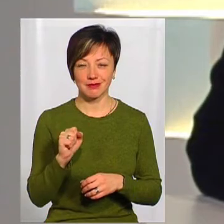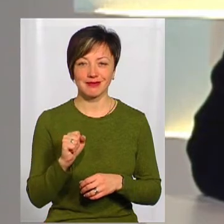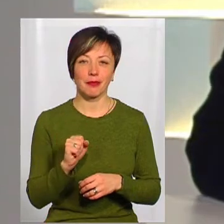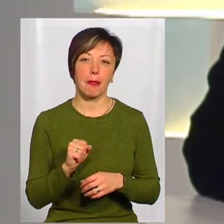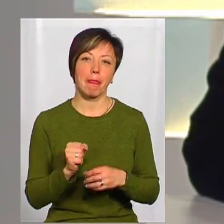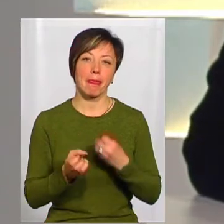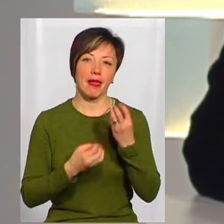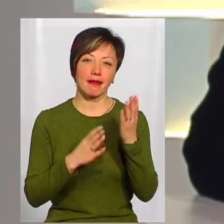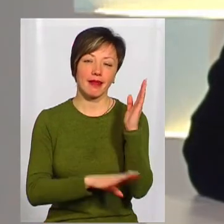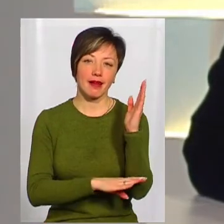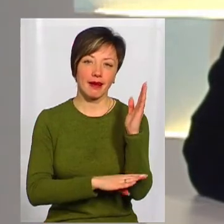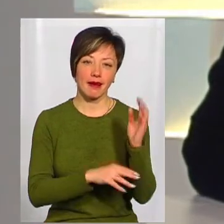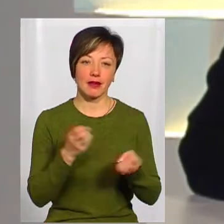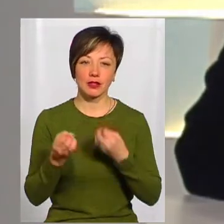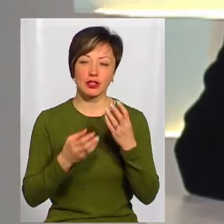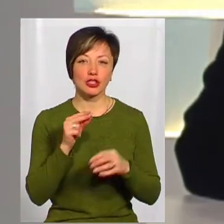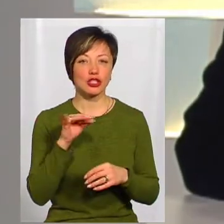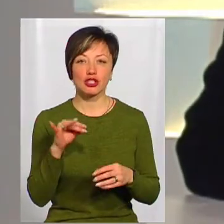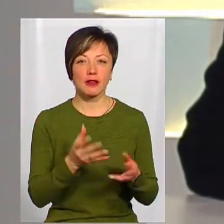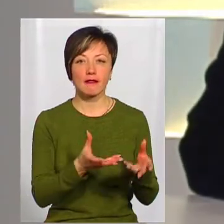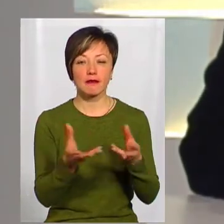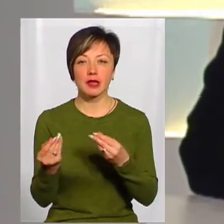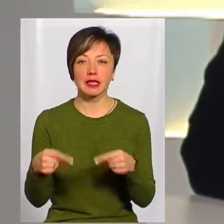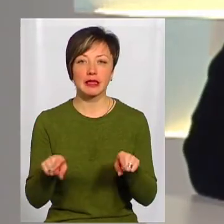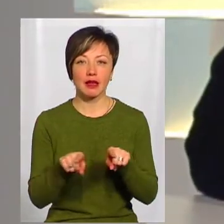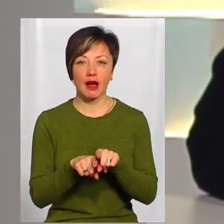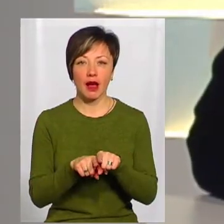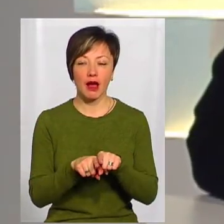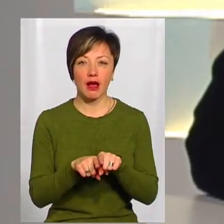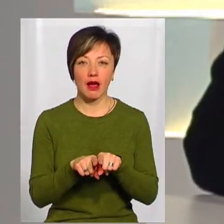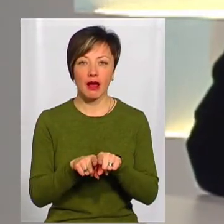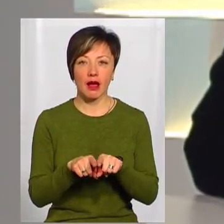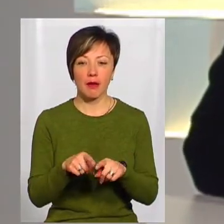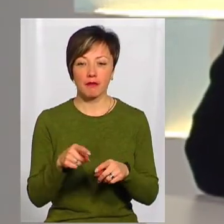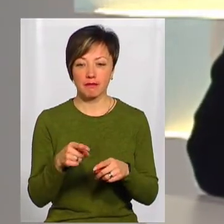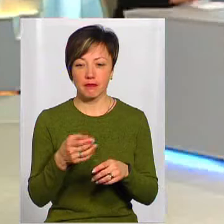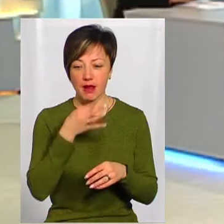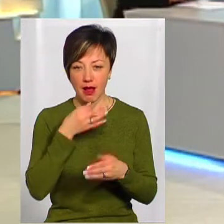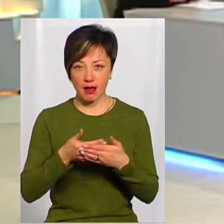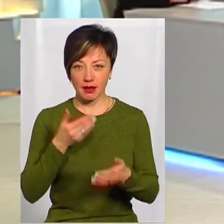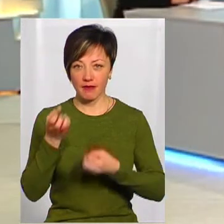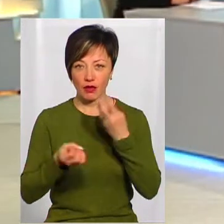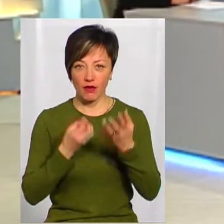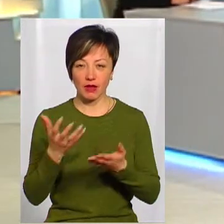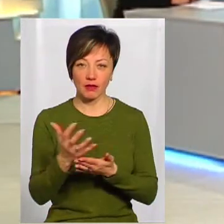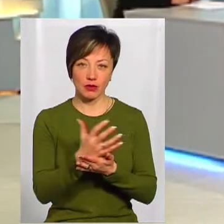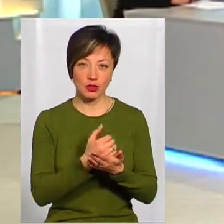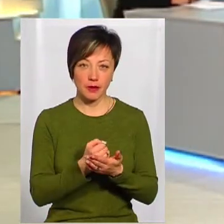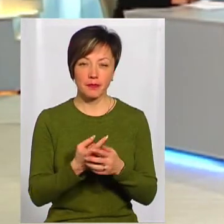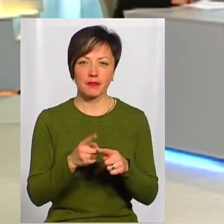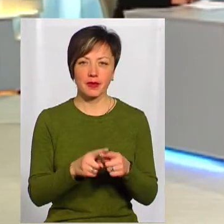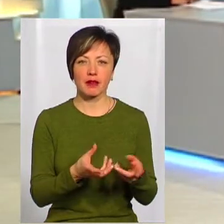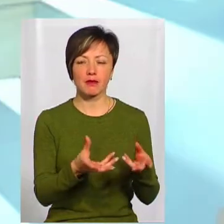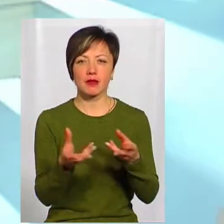дерева розквітали. Чи не вплине от таке невчасне квітування на урожай? Ну, впливається